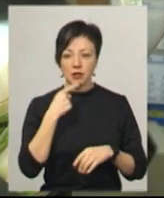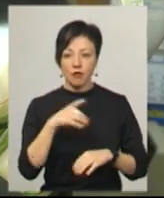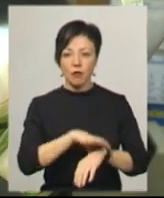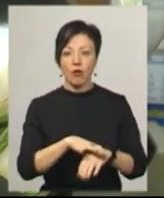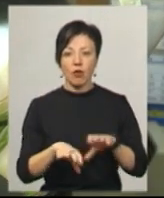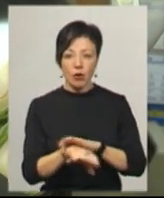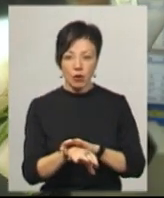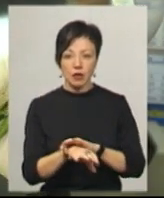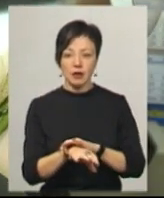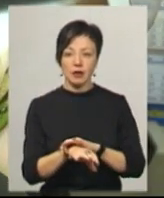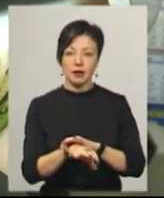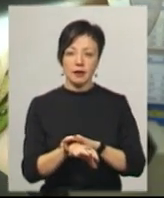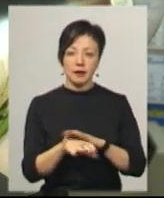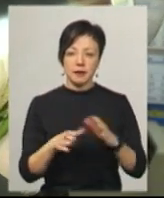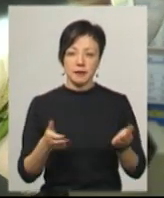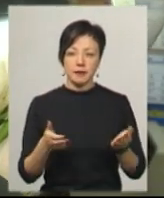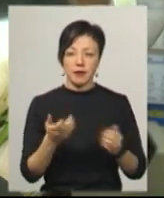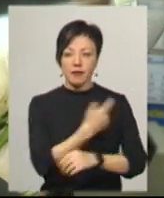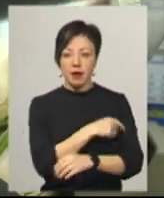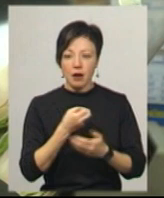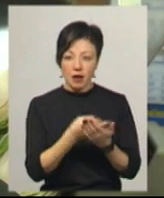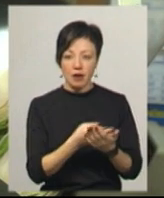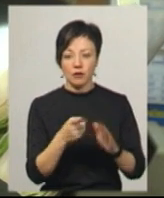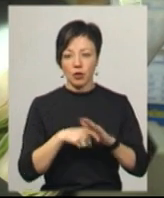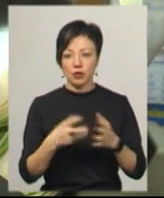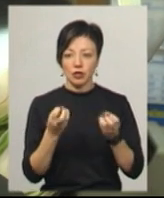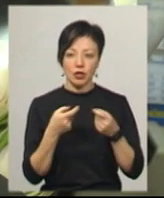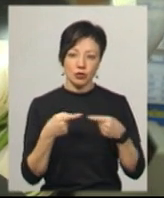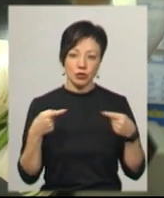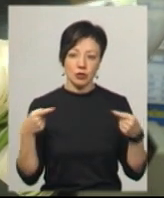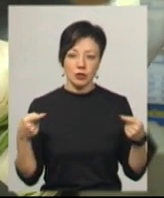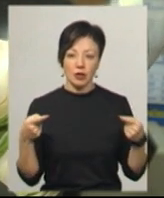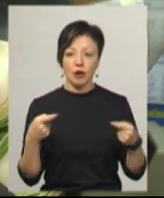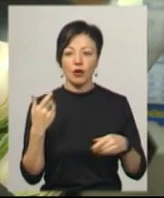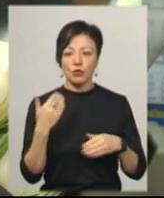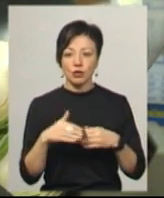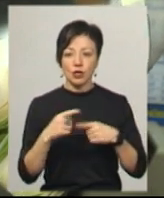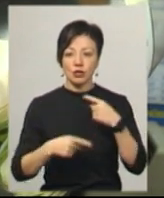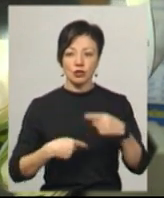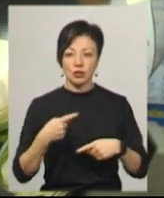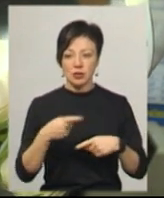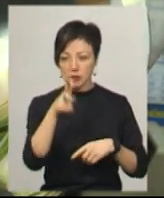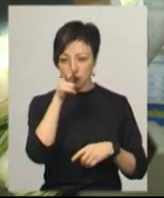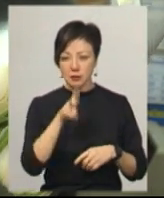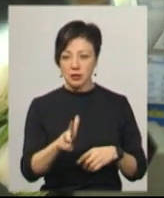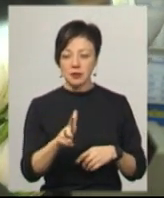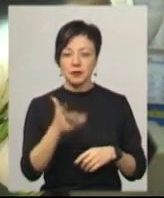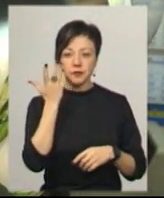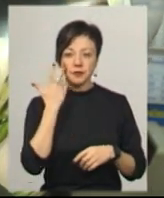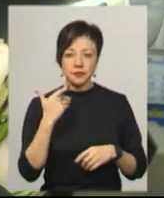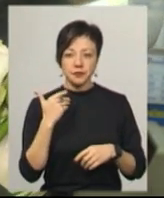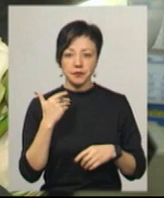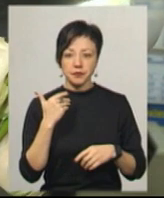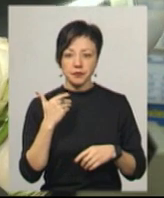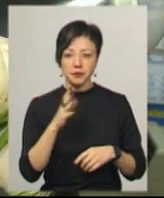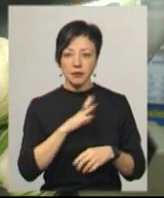полоні, то в лікарні в Донецькому, то ще щось. А вже через три місяці, коли він був